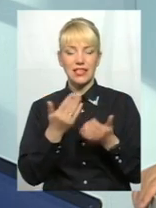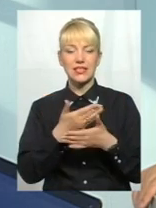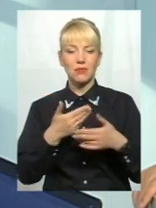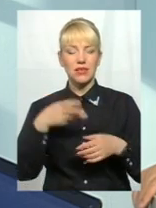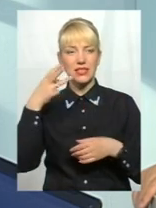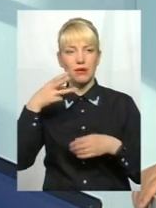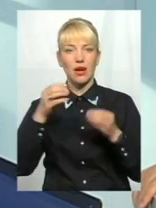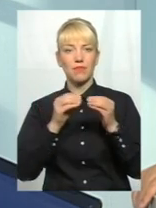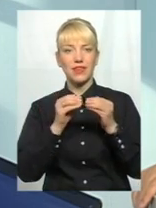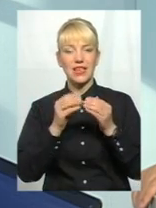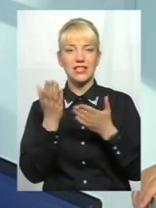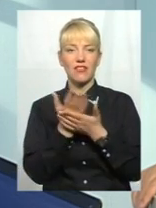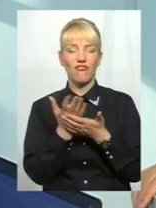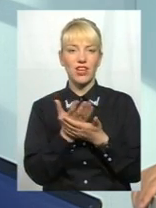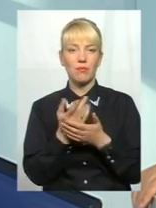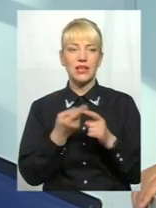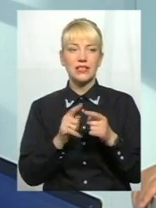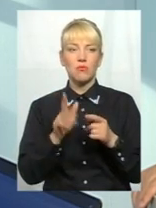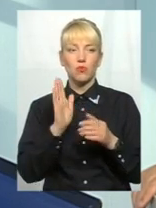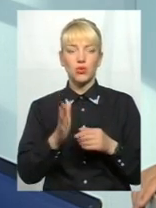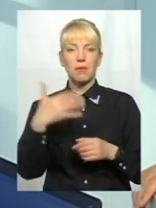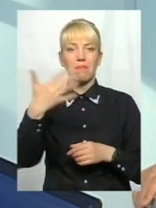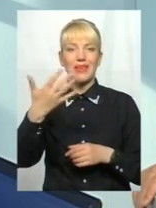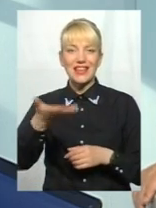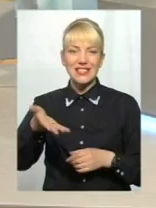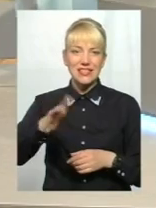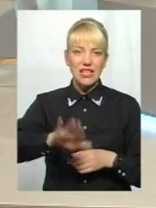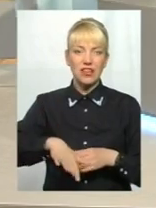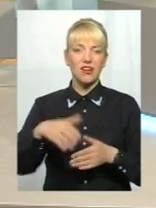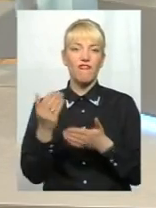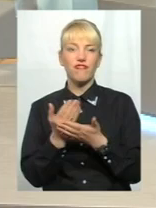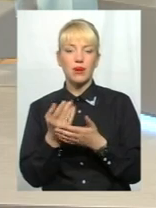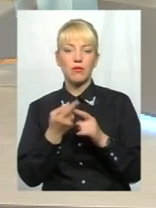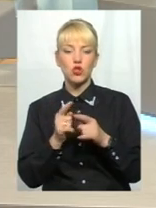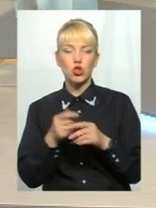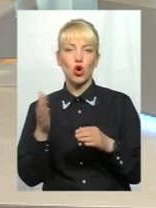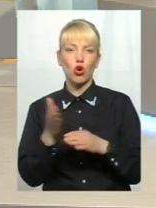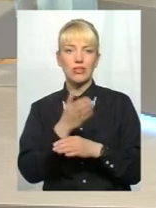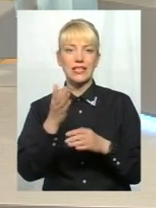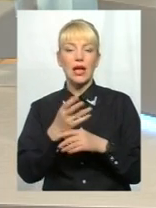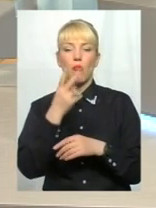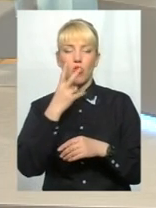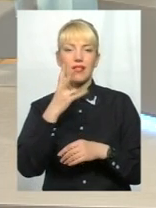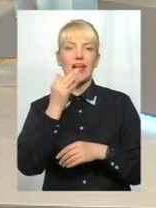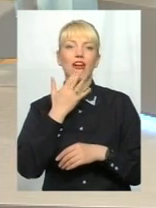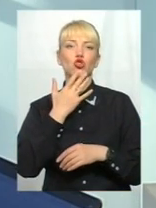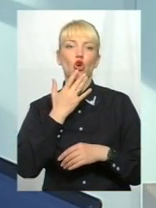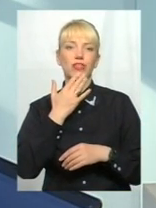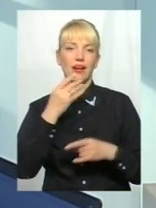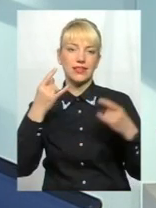10 фільмів, це вже буде в нас 50 фільмів з цього циклу, і покажемо на багатьох загальнонаціональних каналах. І